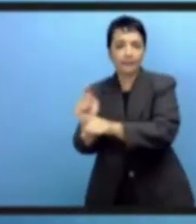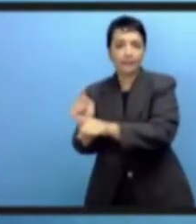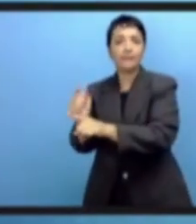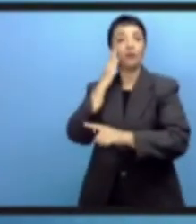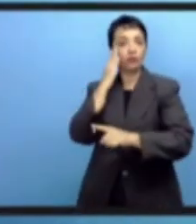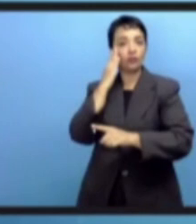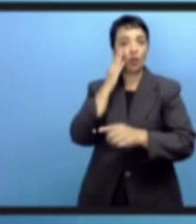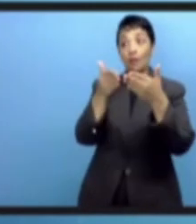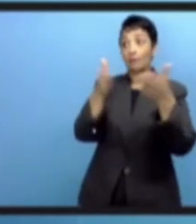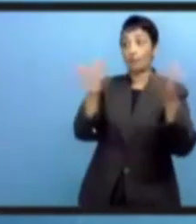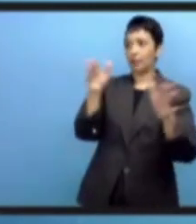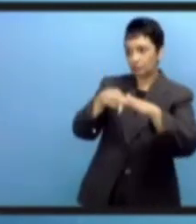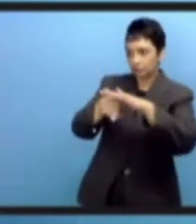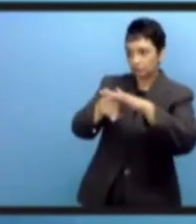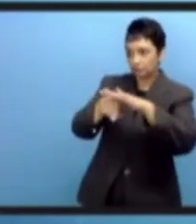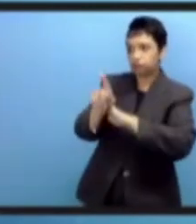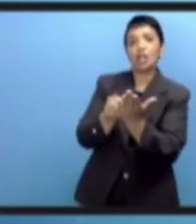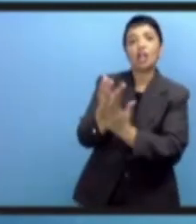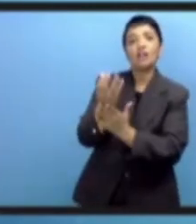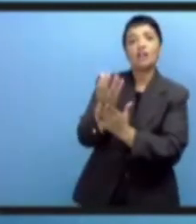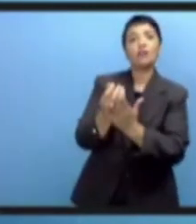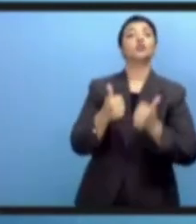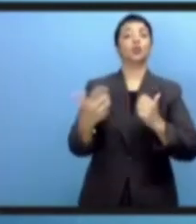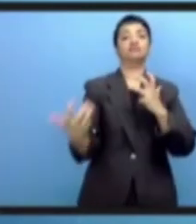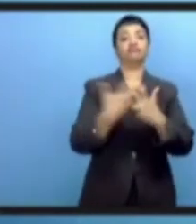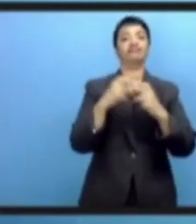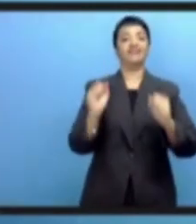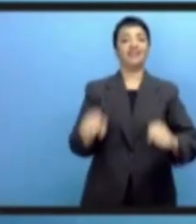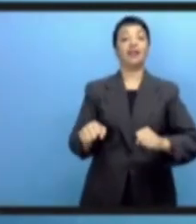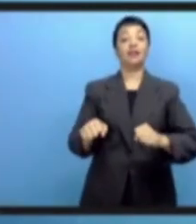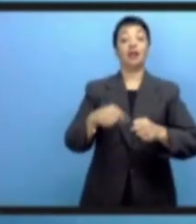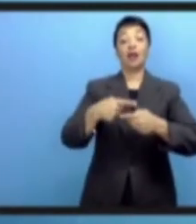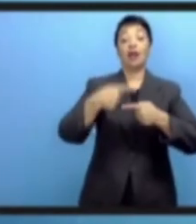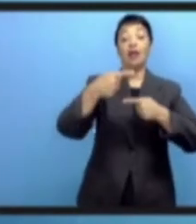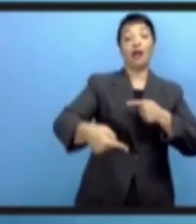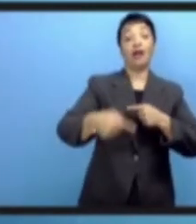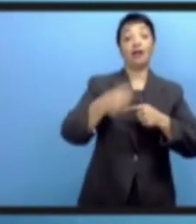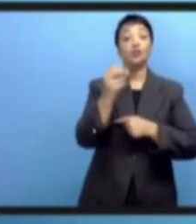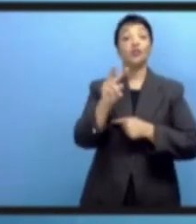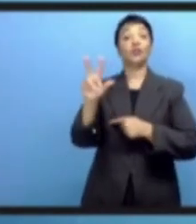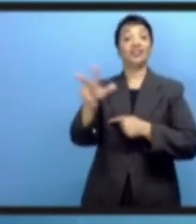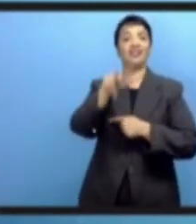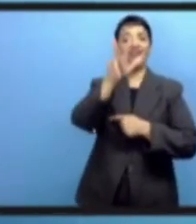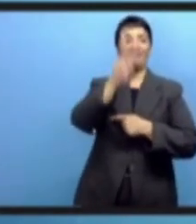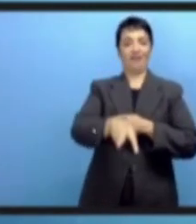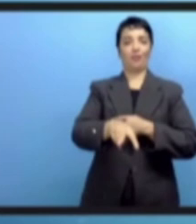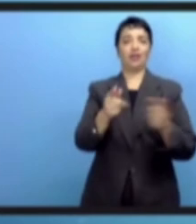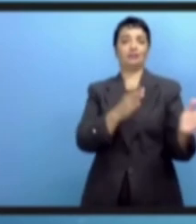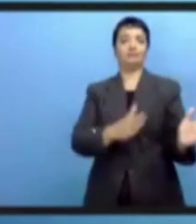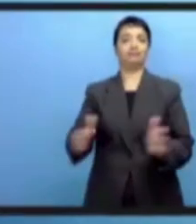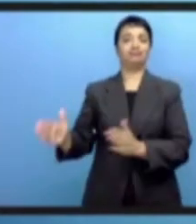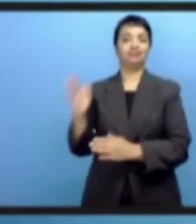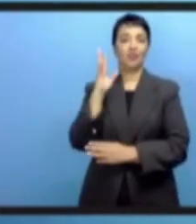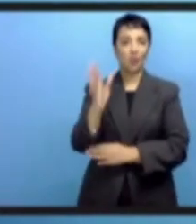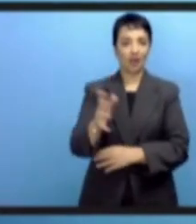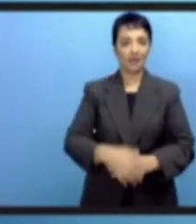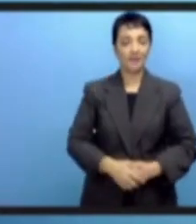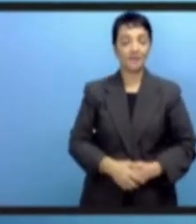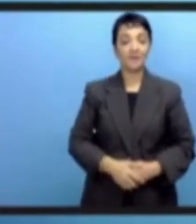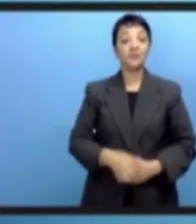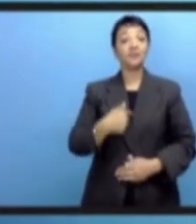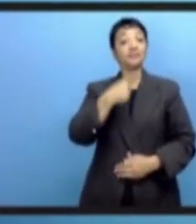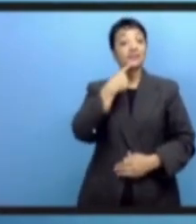цифровым платформам для того, чтобы информация оставалась общественным ресурсом, при этом